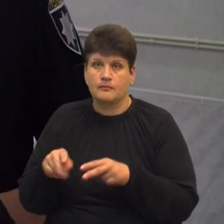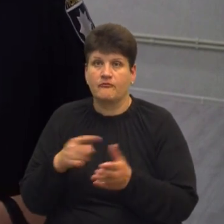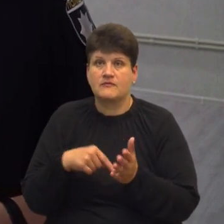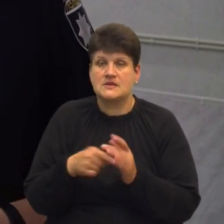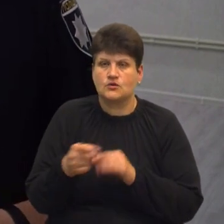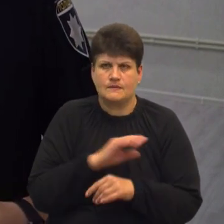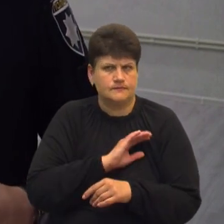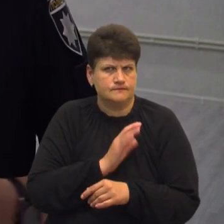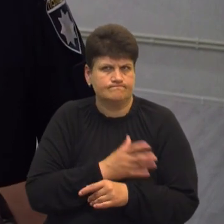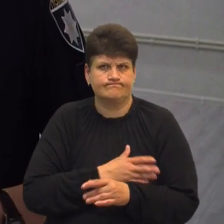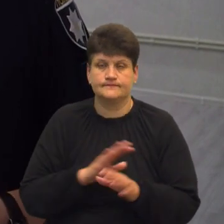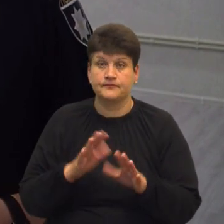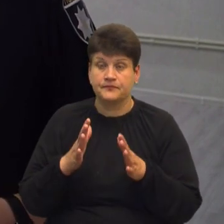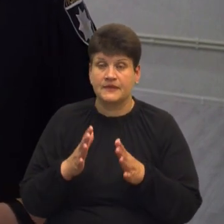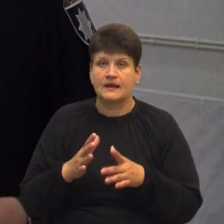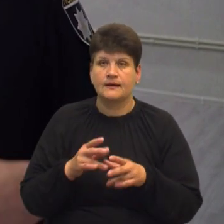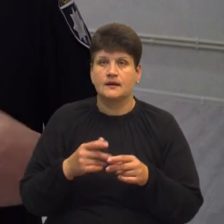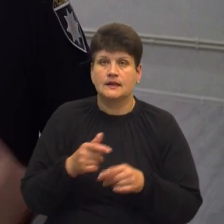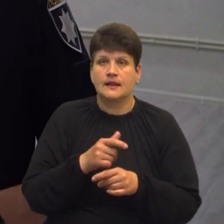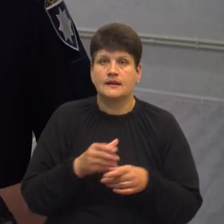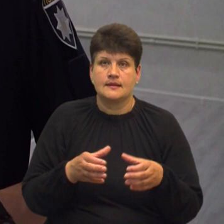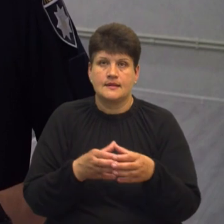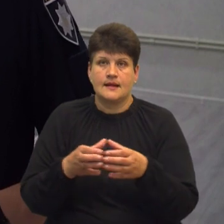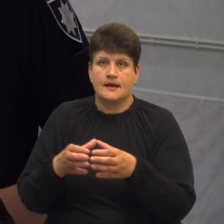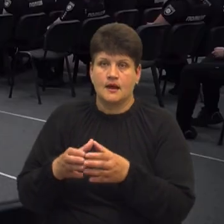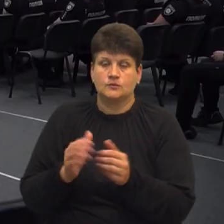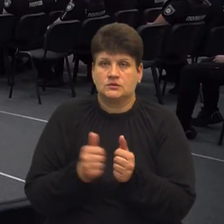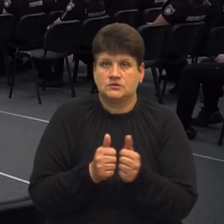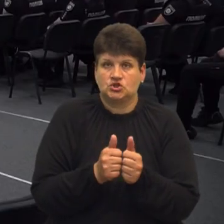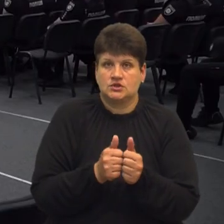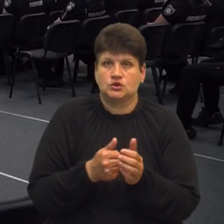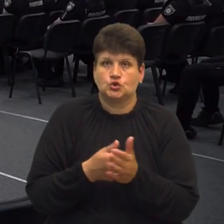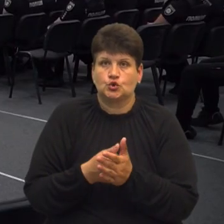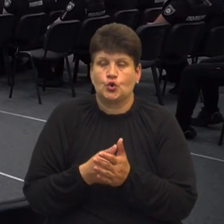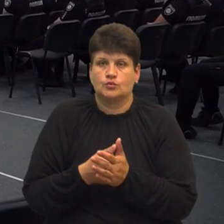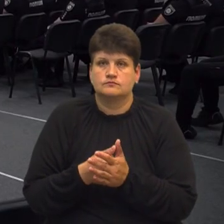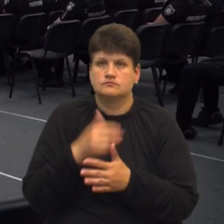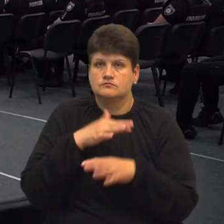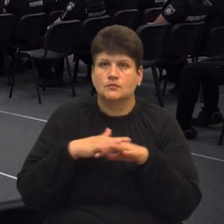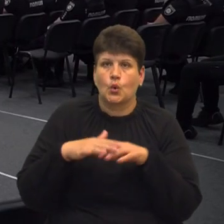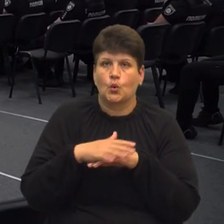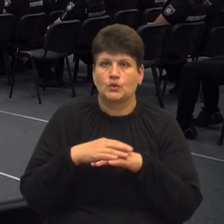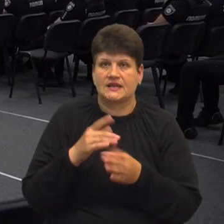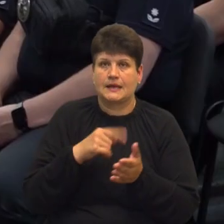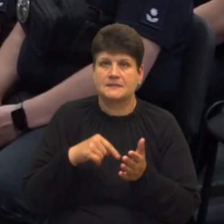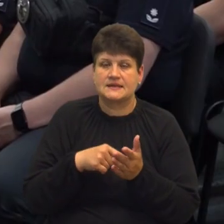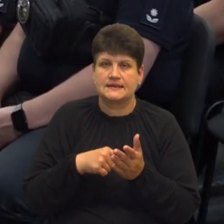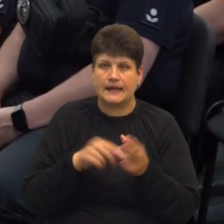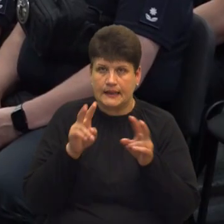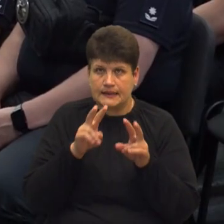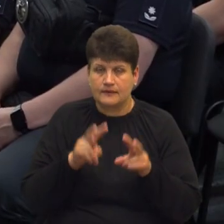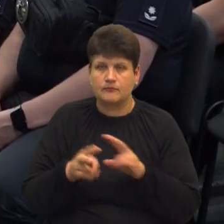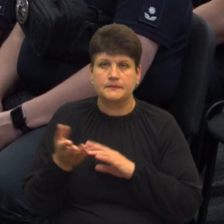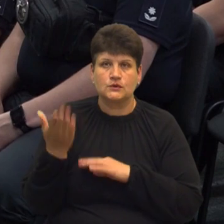посиленому варіанті. Наряди поліції будуть наближатися до найбільш людних місць, де, згідно аналізу, в